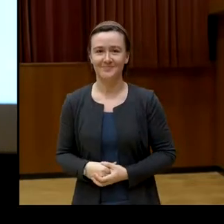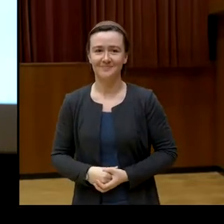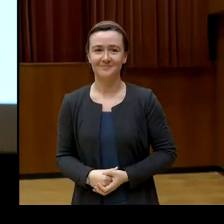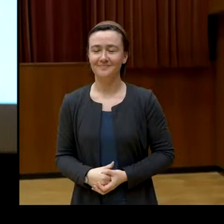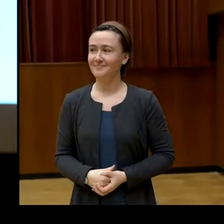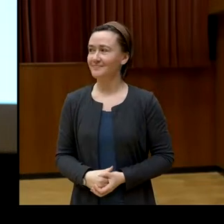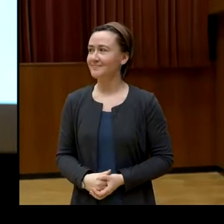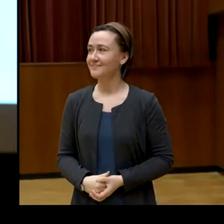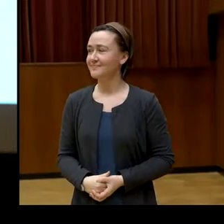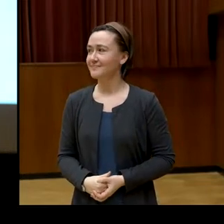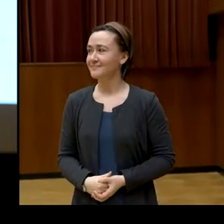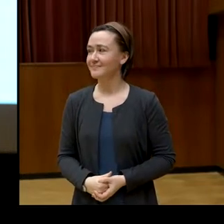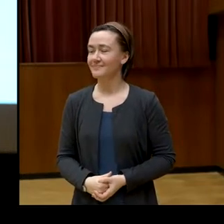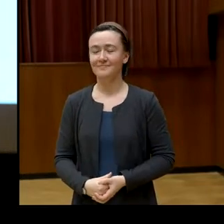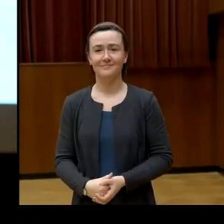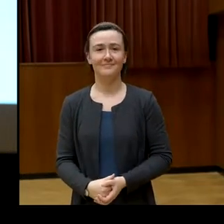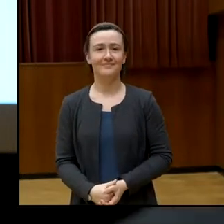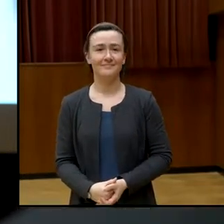Applaus